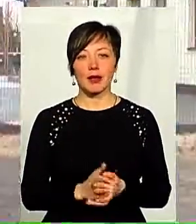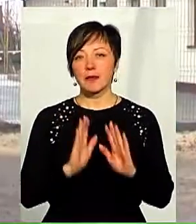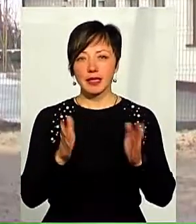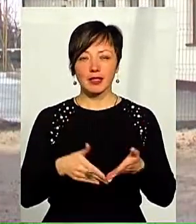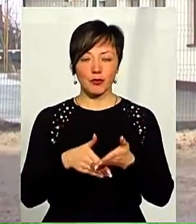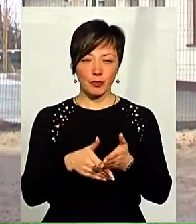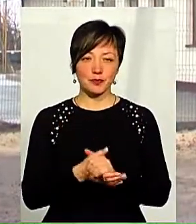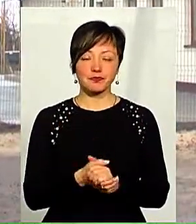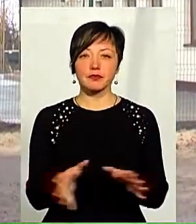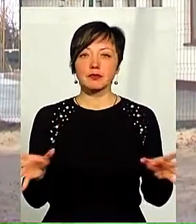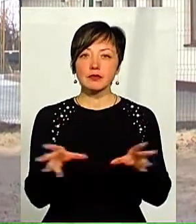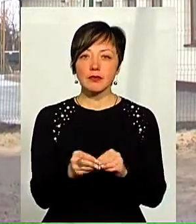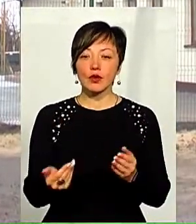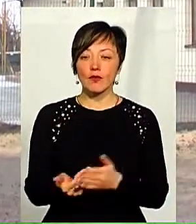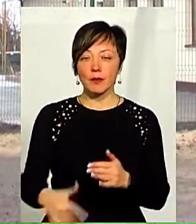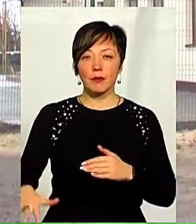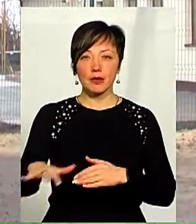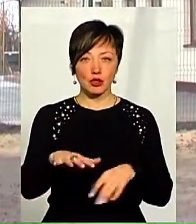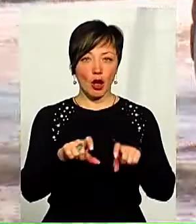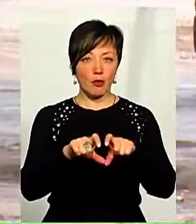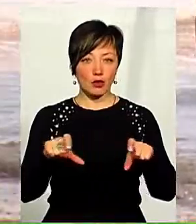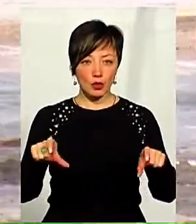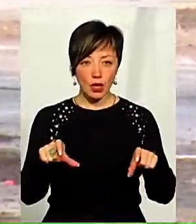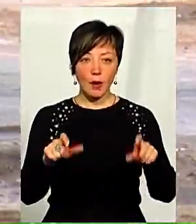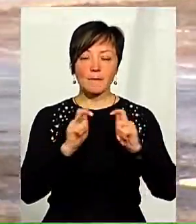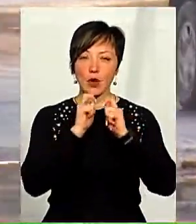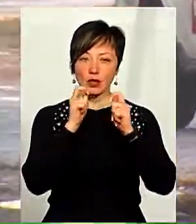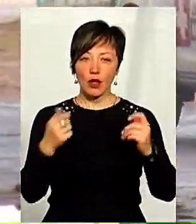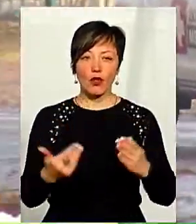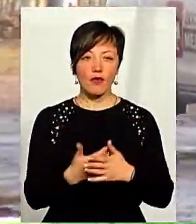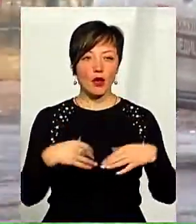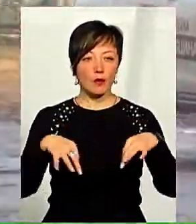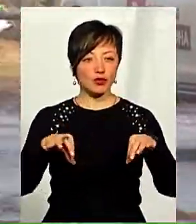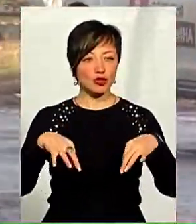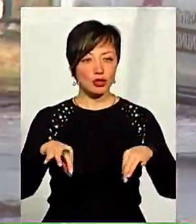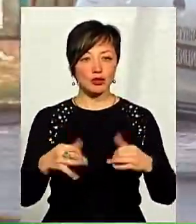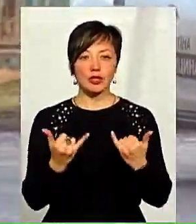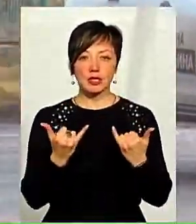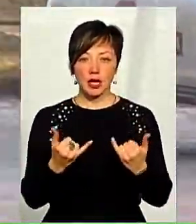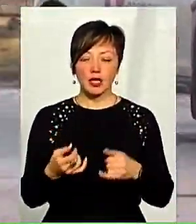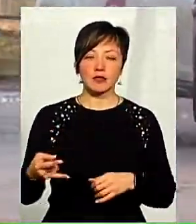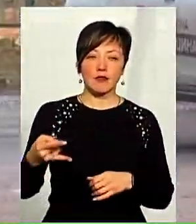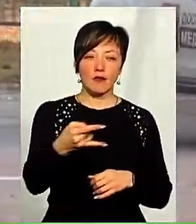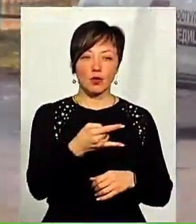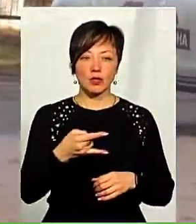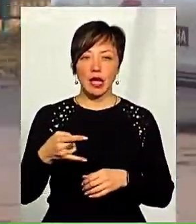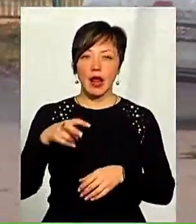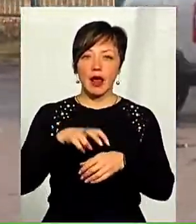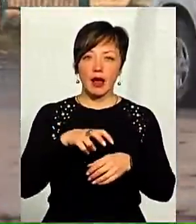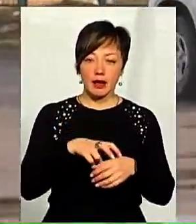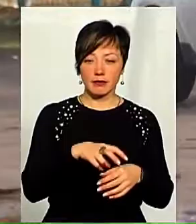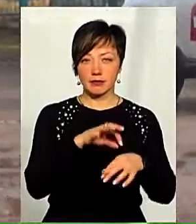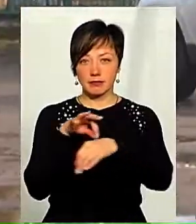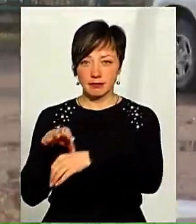допоможемо. Разом із новим приміщенням амбулаторії у Святець подарували і новеньку машину. Зараз на ній возять лікарів до хворих. Хворих до